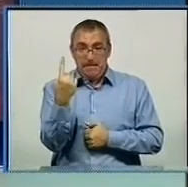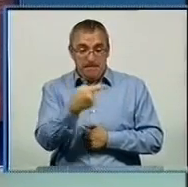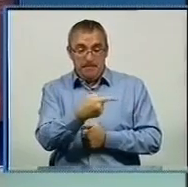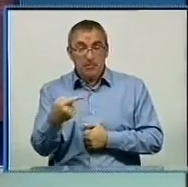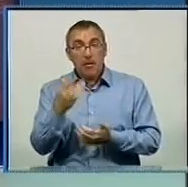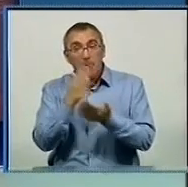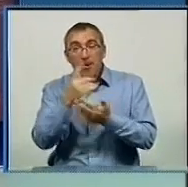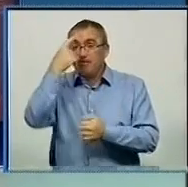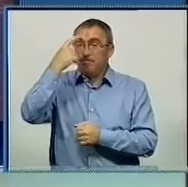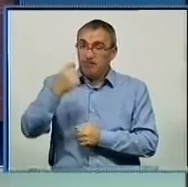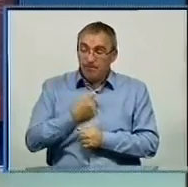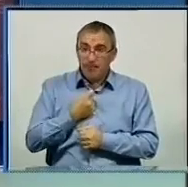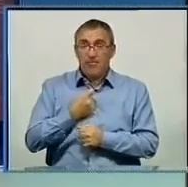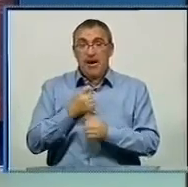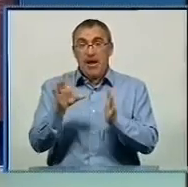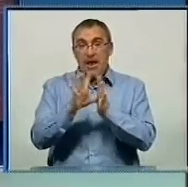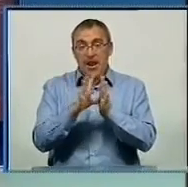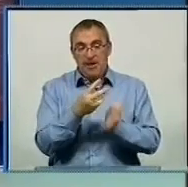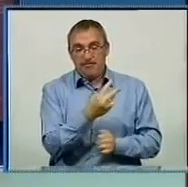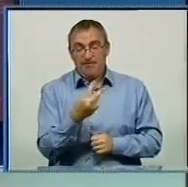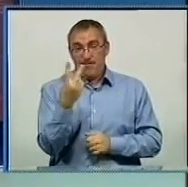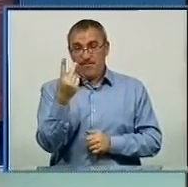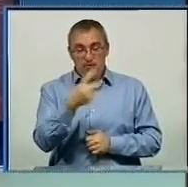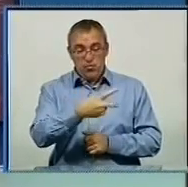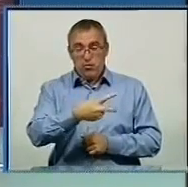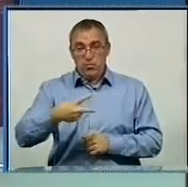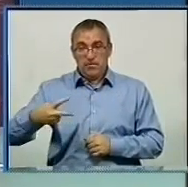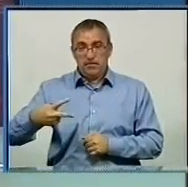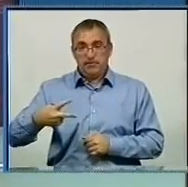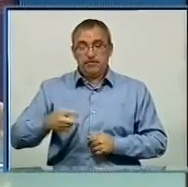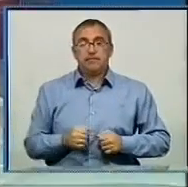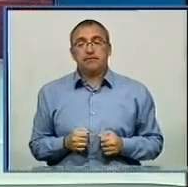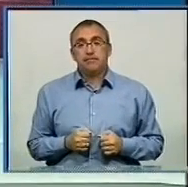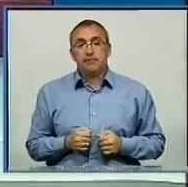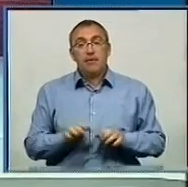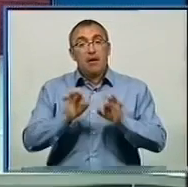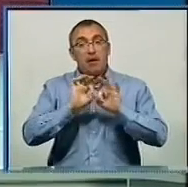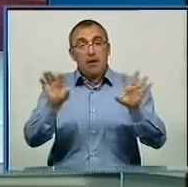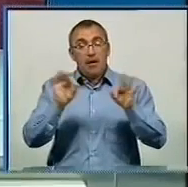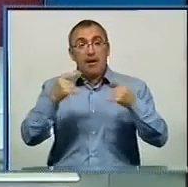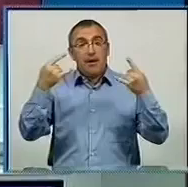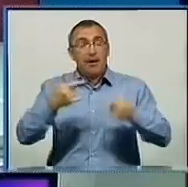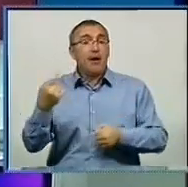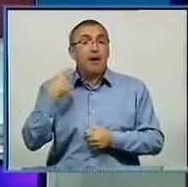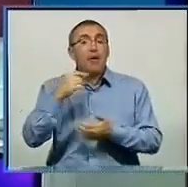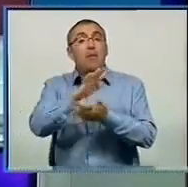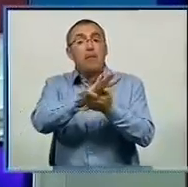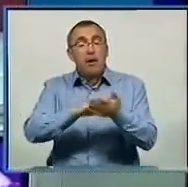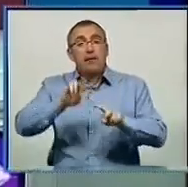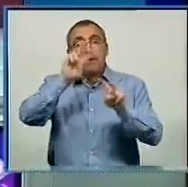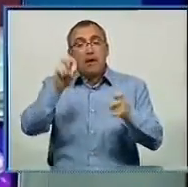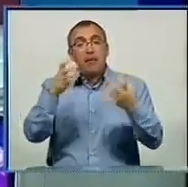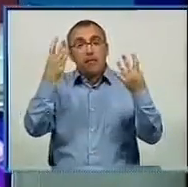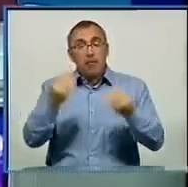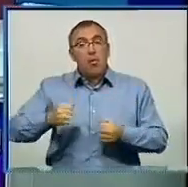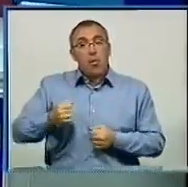Маєте, що повідомити, пишіть на електронну адресу dzdnews.sobachka.ukr.net Інформаційний блок на каналі Кіровоград продовжить тема дня